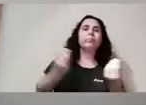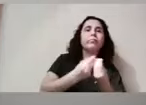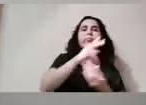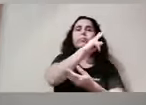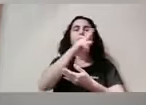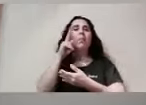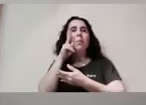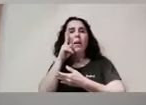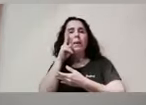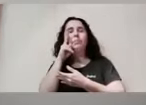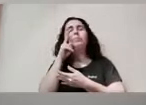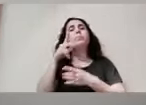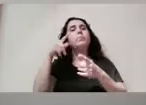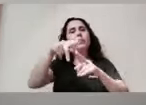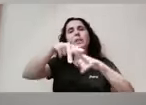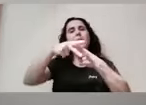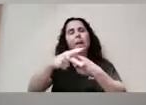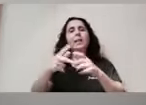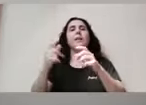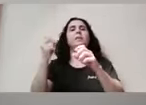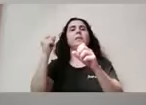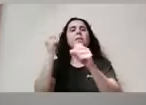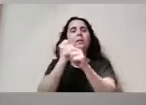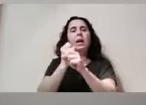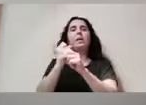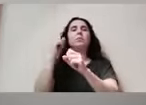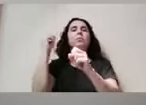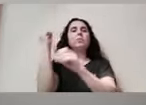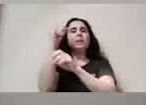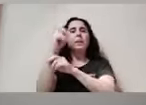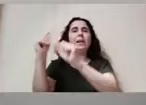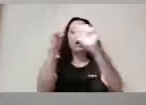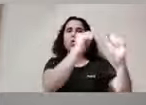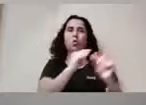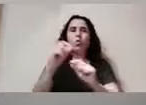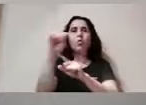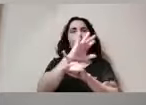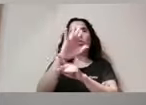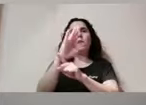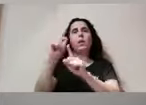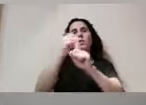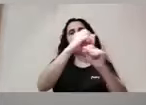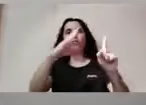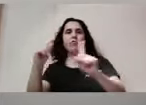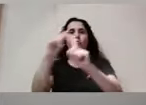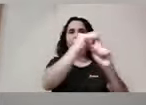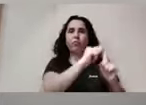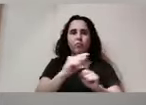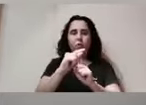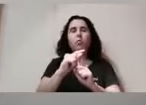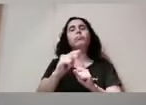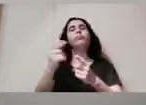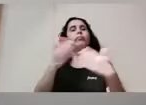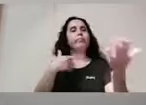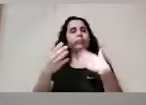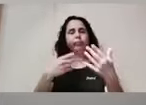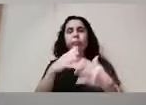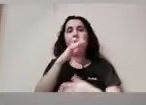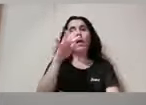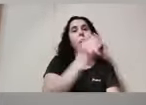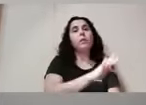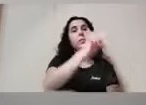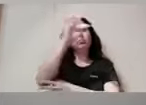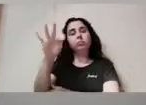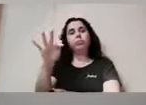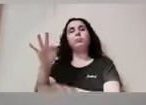diferents tallers, xarres, col·loquios i cinefòrum. Per tot això, li vaig a